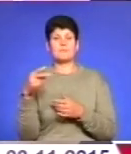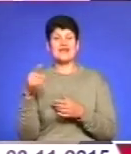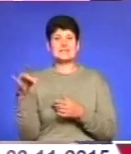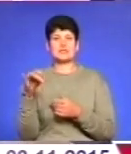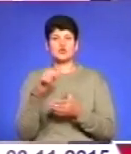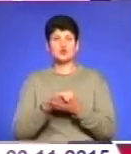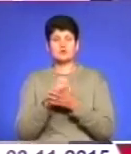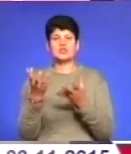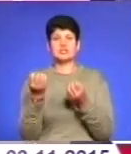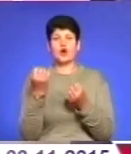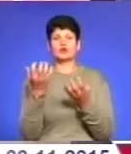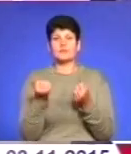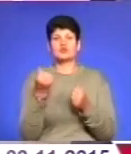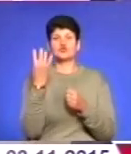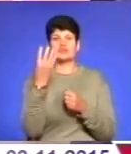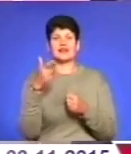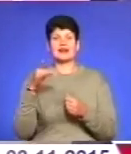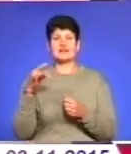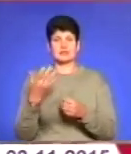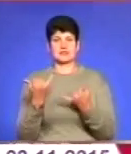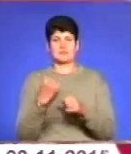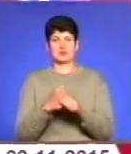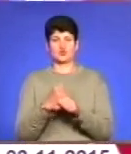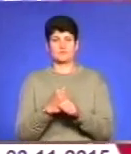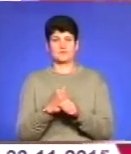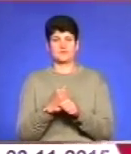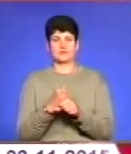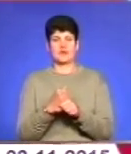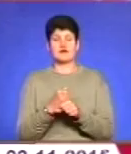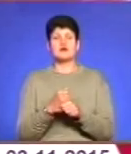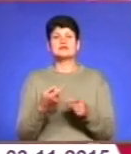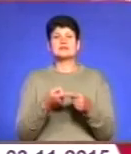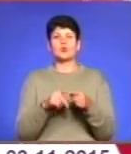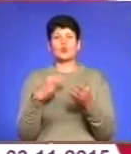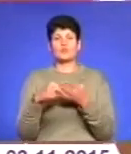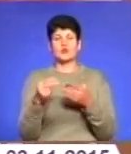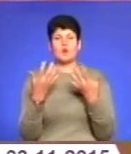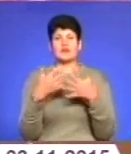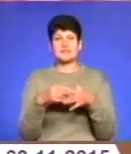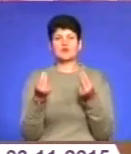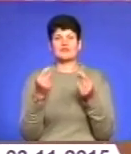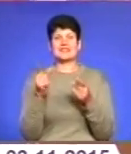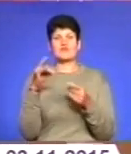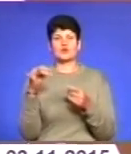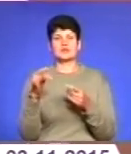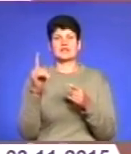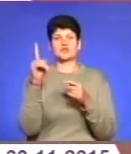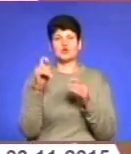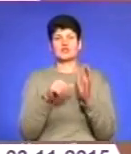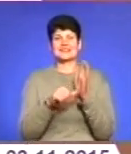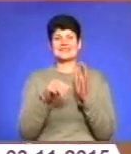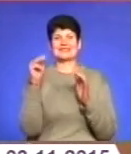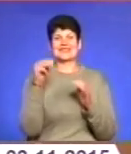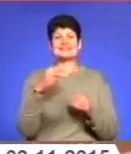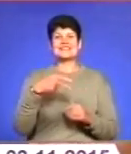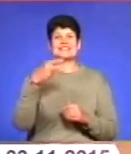після цього ще чотири гранти, з якими зараз місто працює. В рамках проєкту придбано обладнання за кошти Євросоюзу на 160 тисяч